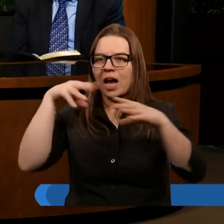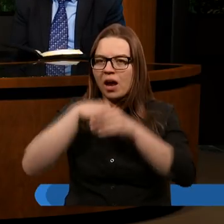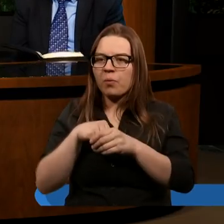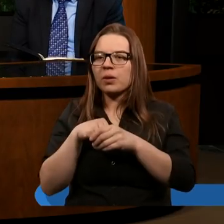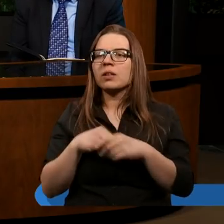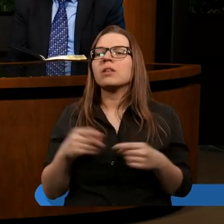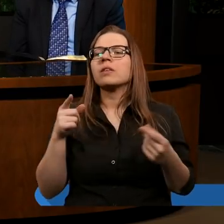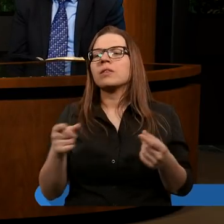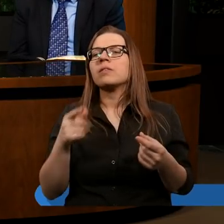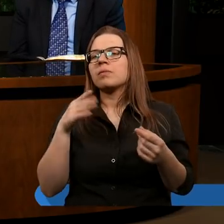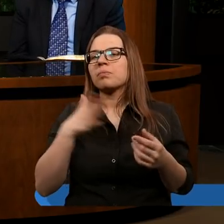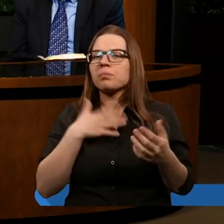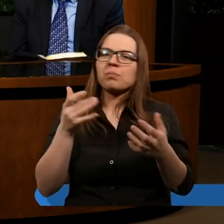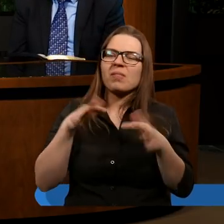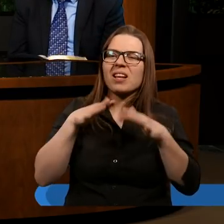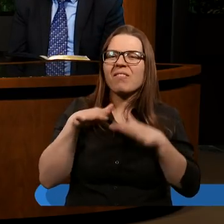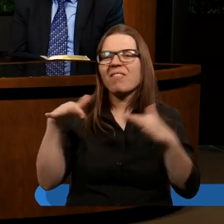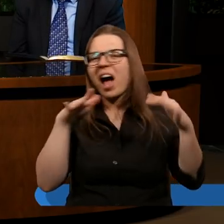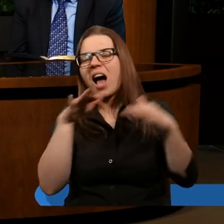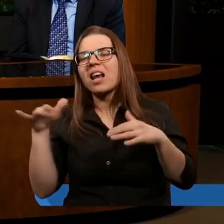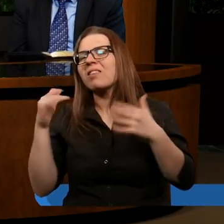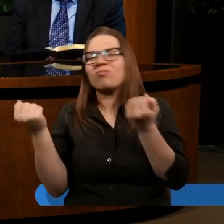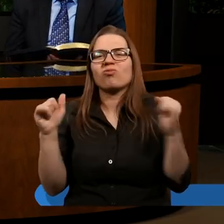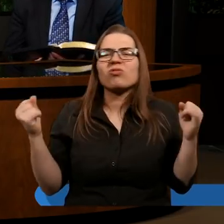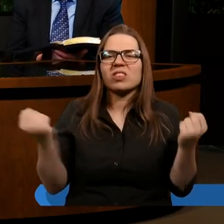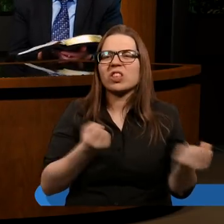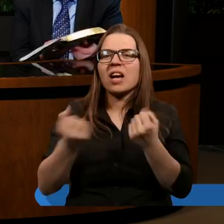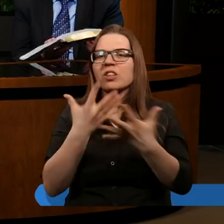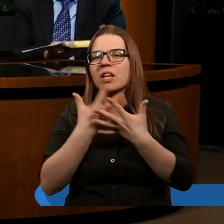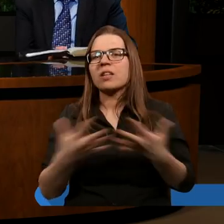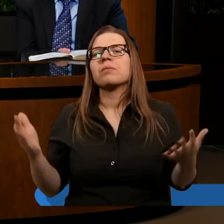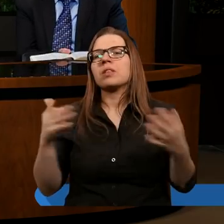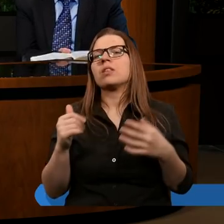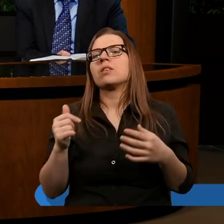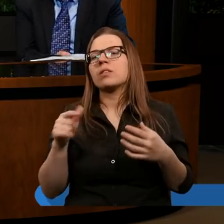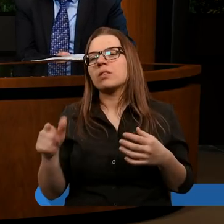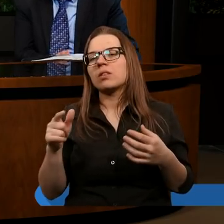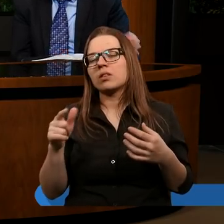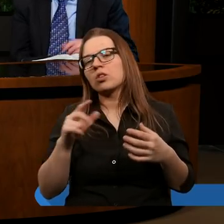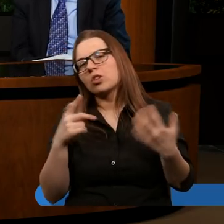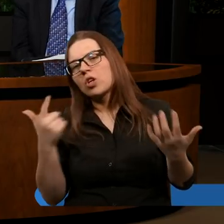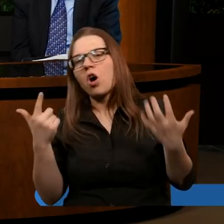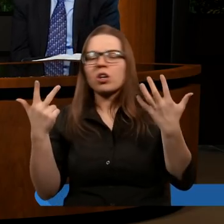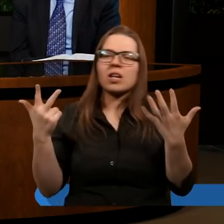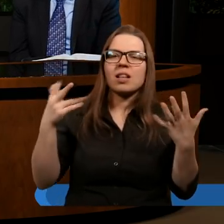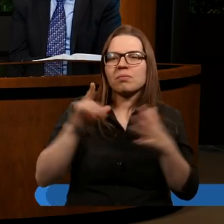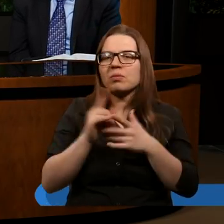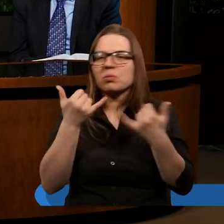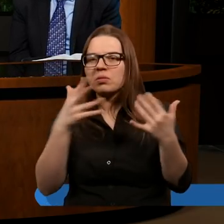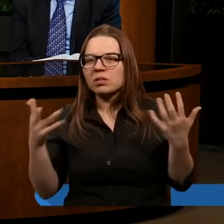Więc dwie takie fale trzęsienia ziemi. Ktoś odnotował, że trwało to osiem minut, później siedem minut.